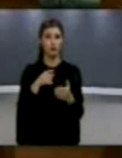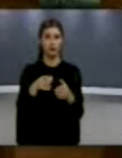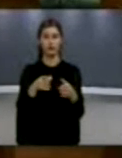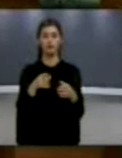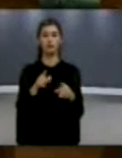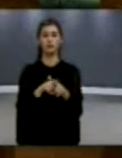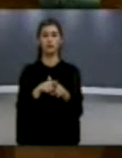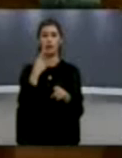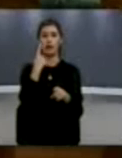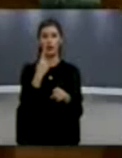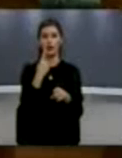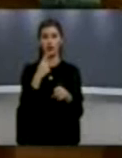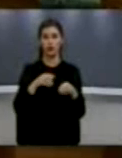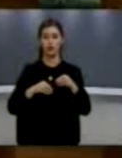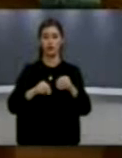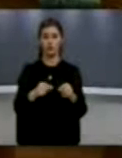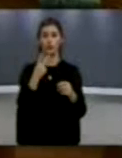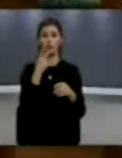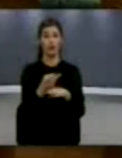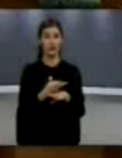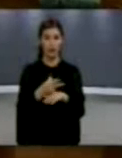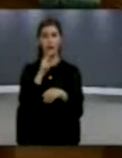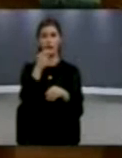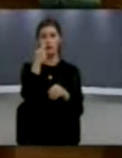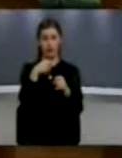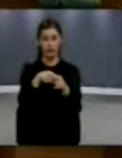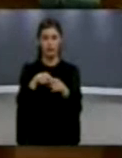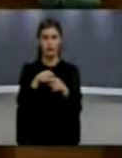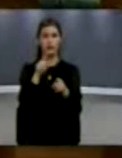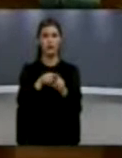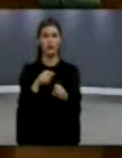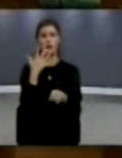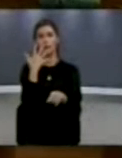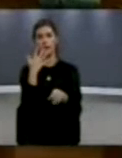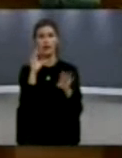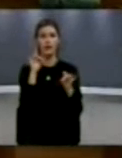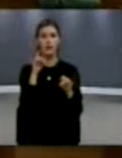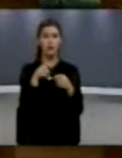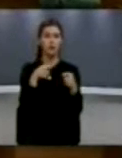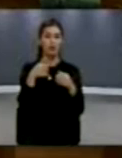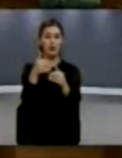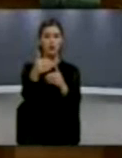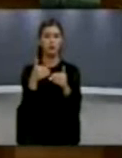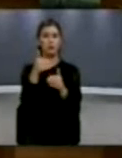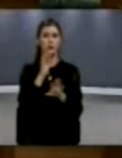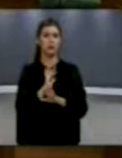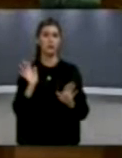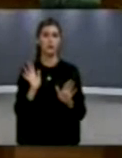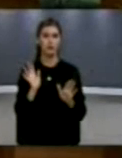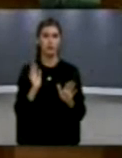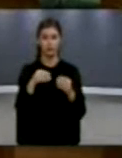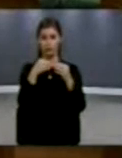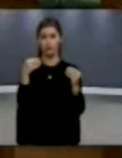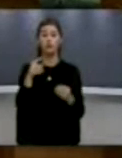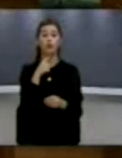atëherë ka mundësi të një shmangje edhe të korrigjime e të vogla. Mirë po jo më shumë se 5 apo 10 metra, thotë Regjepi. Ishë